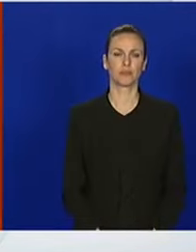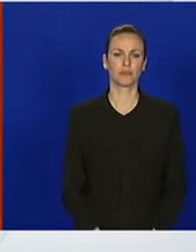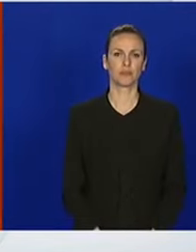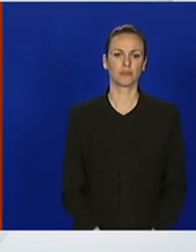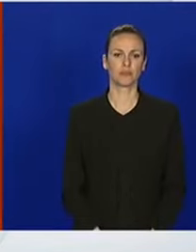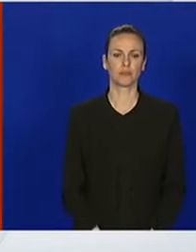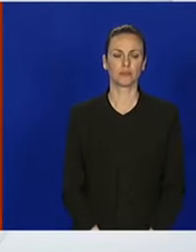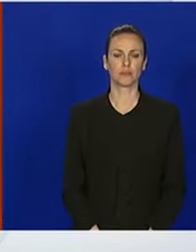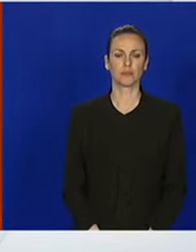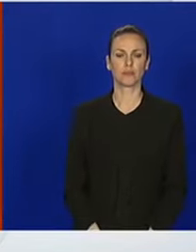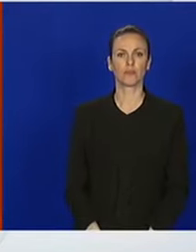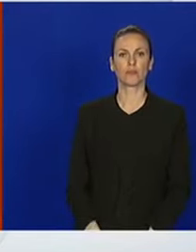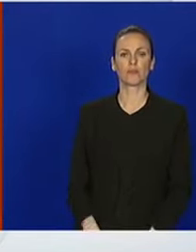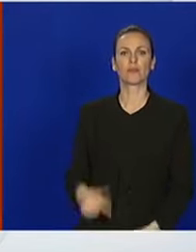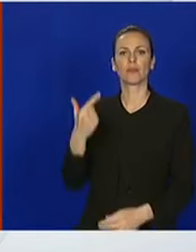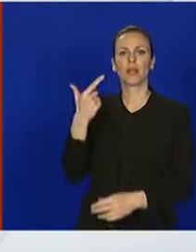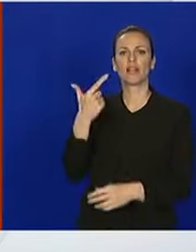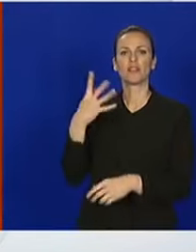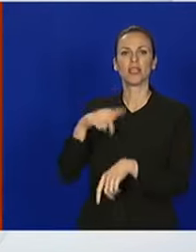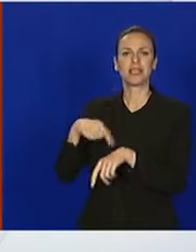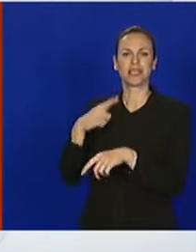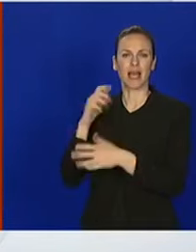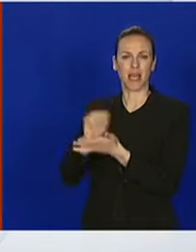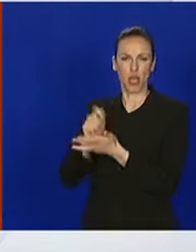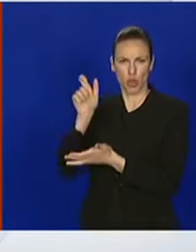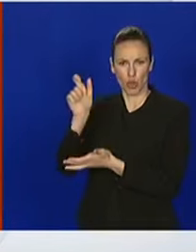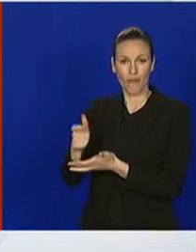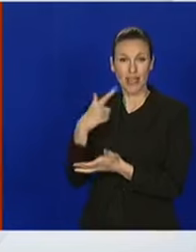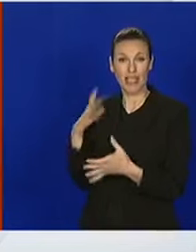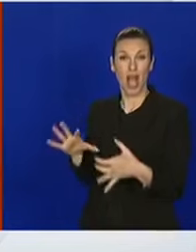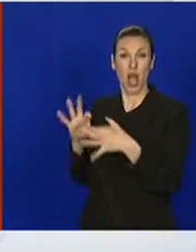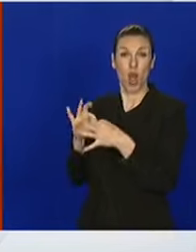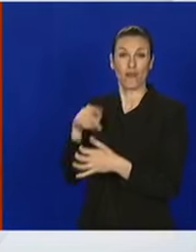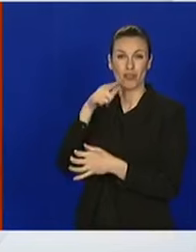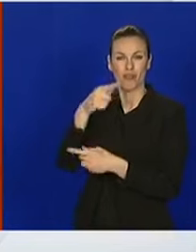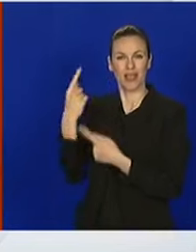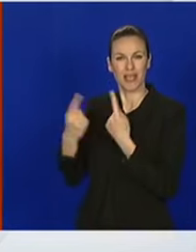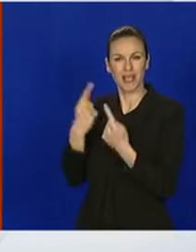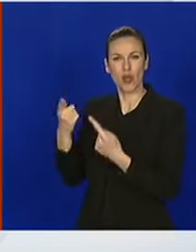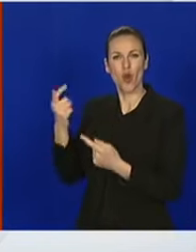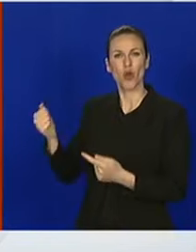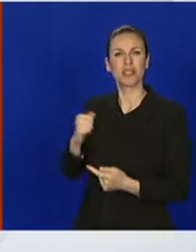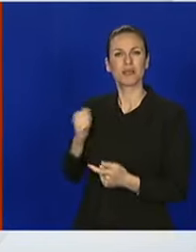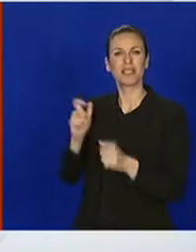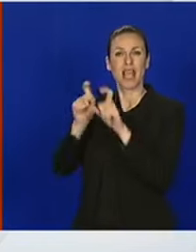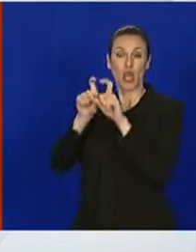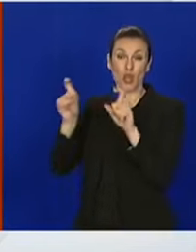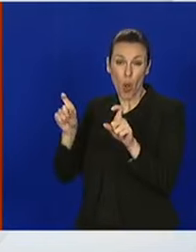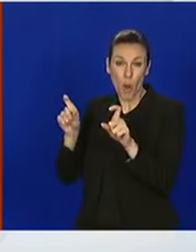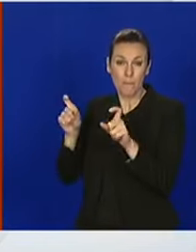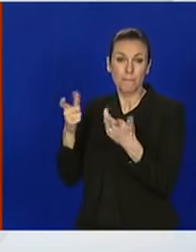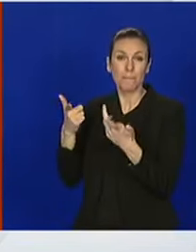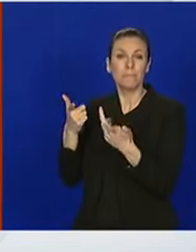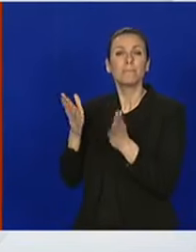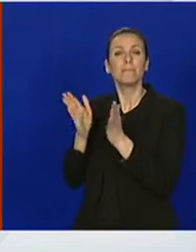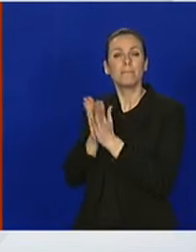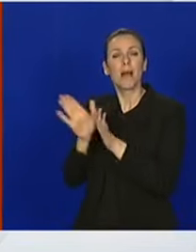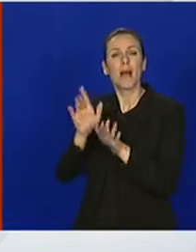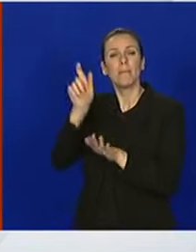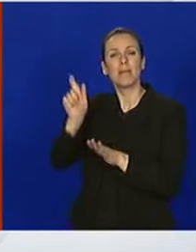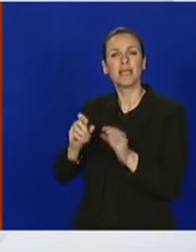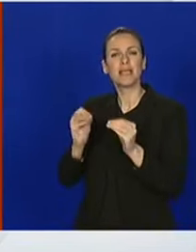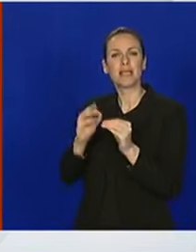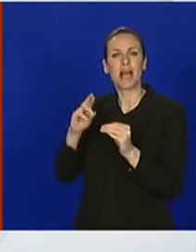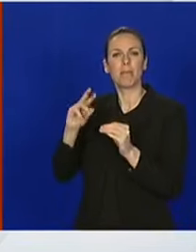Dan, Nikol Zagoraz, 24 sata. Evo ja bih se isto nadovezala na situaciju u Splitskom domu, pa ako može za ministra Beruša.